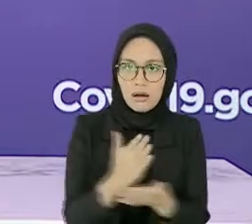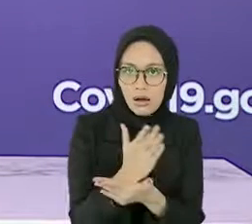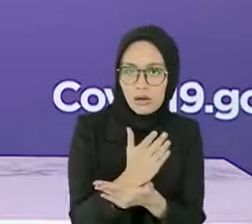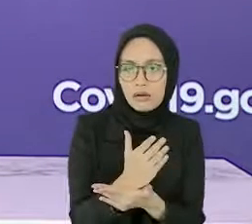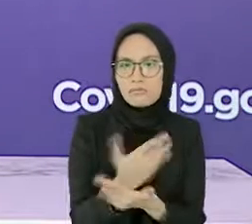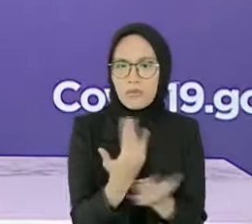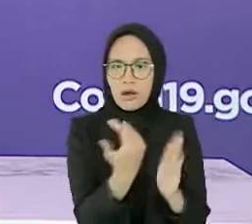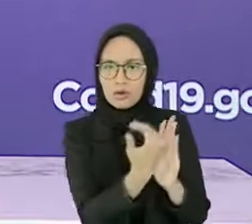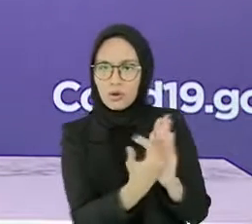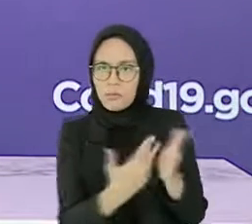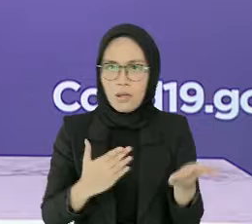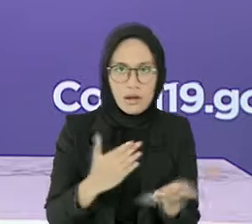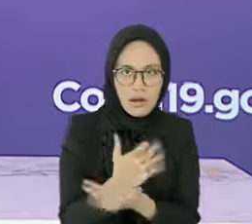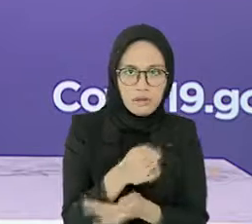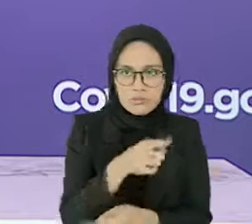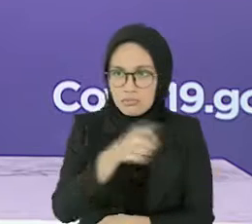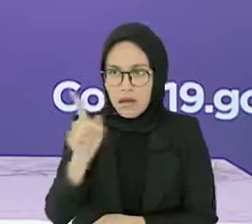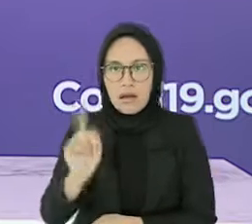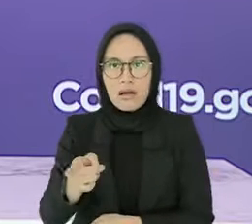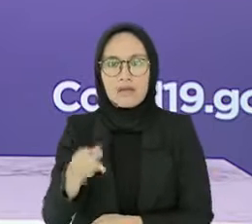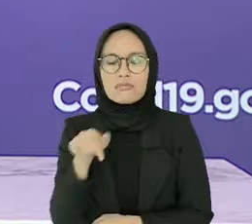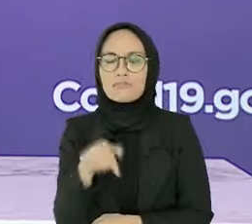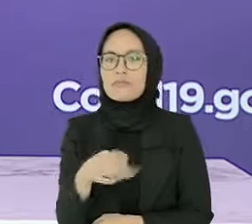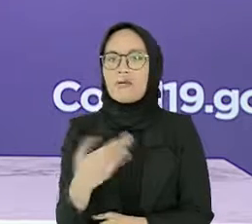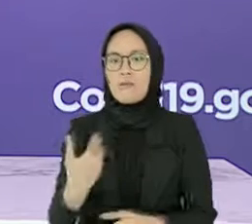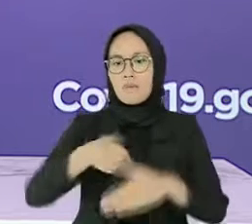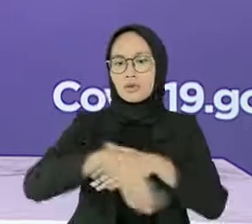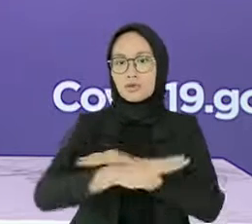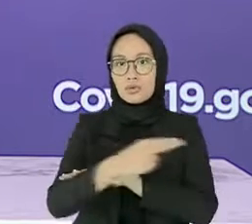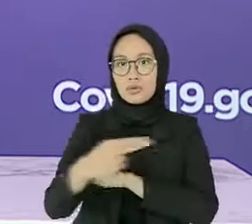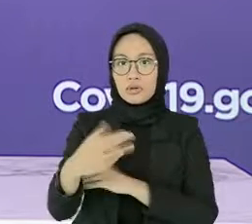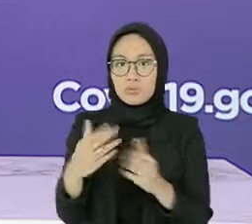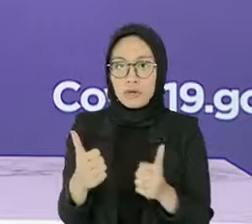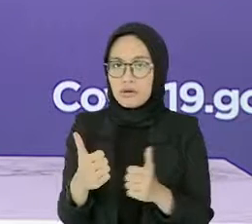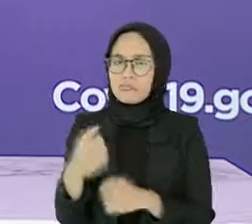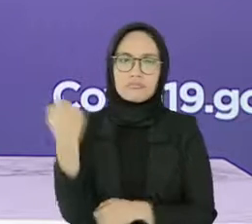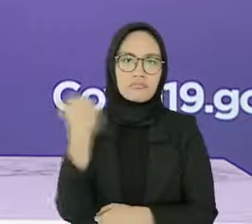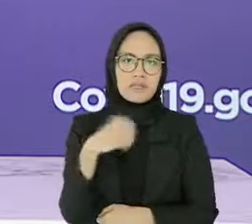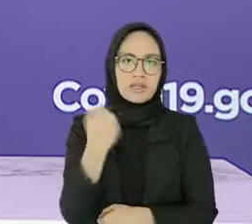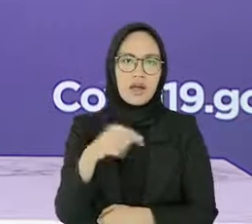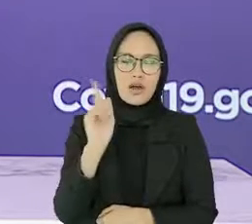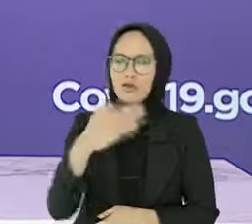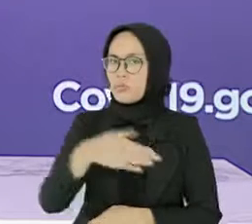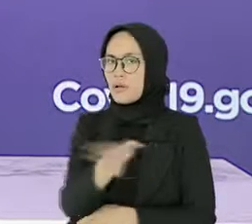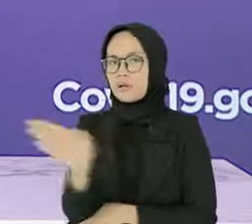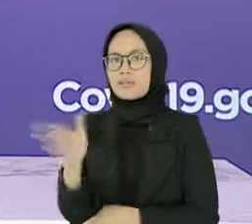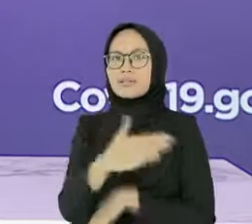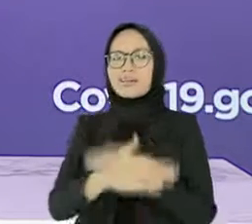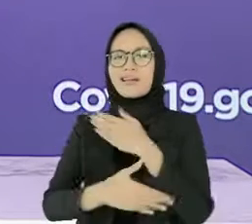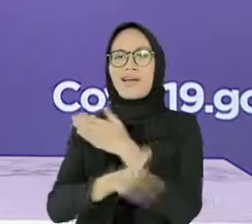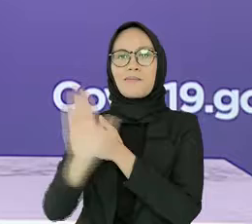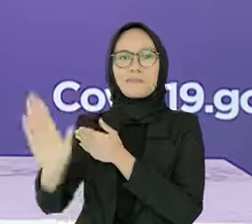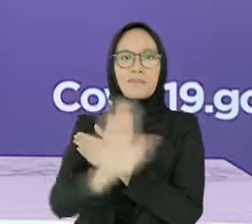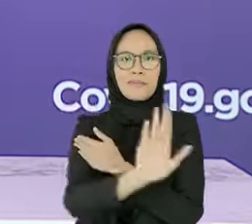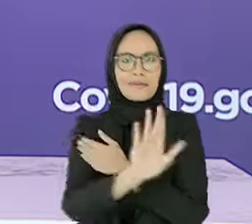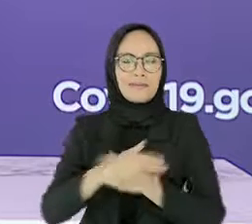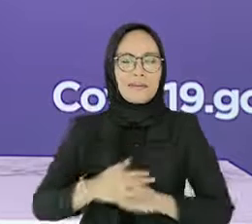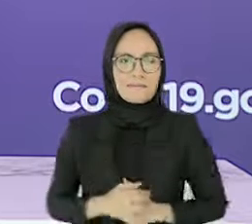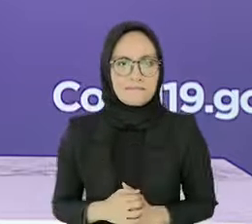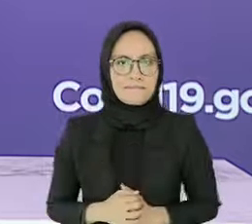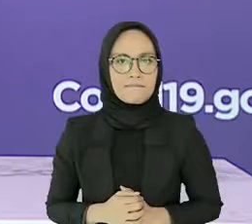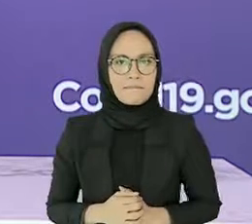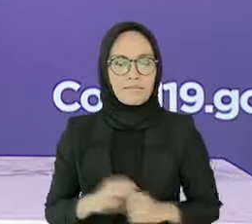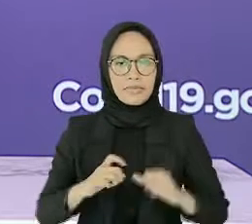tidak mematuhi aturan, akan ditolak untuk masuk ke Indonesia dan diminta pulang ke negara asalnya. Satgas